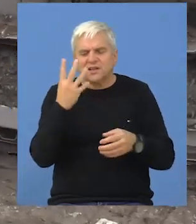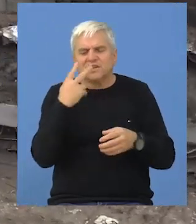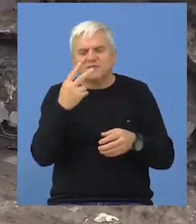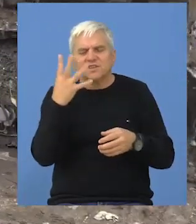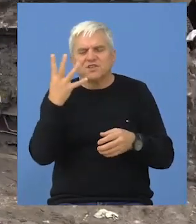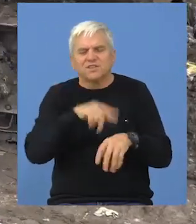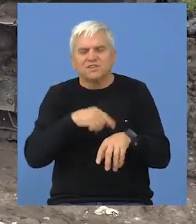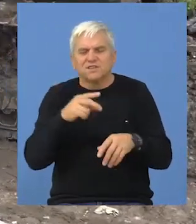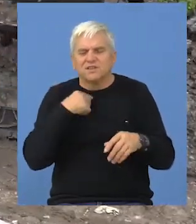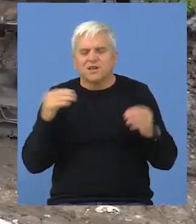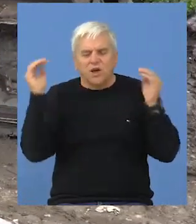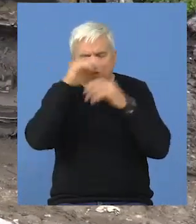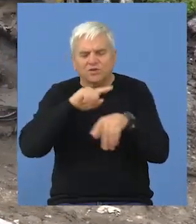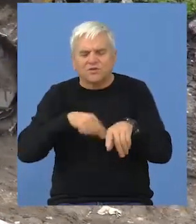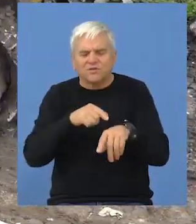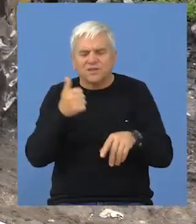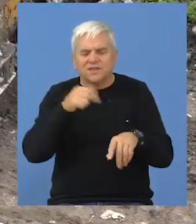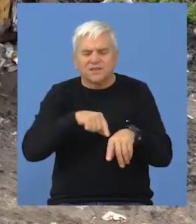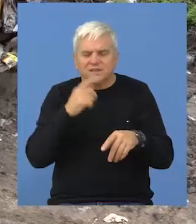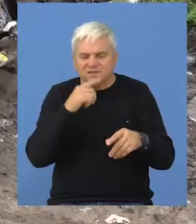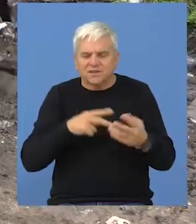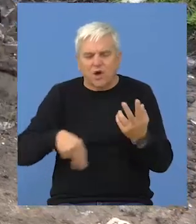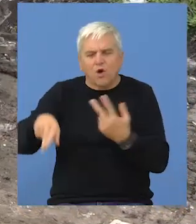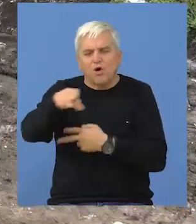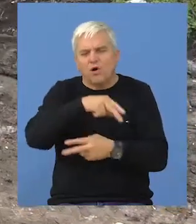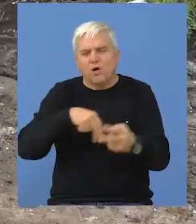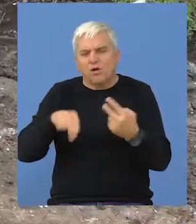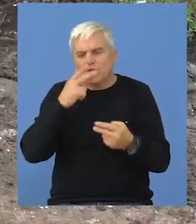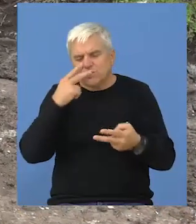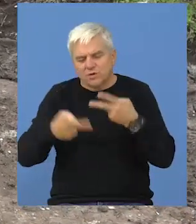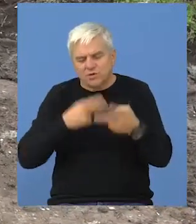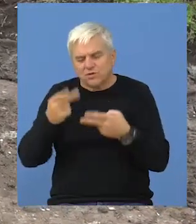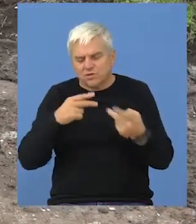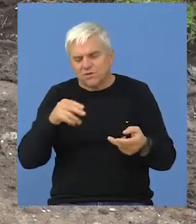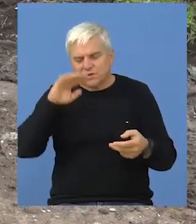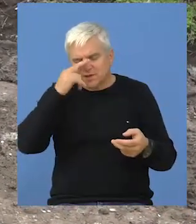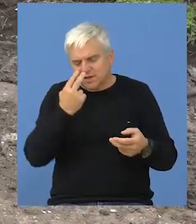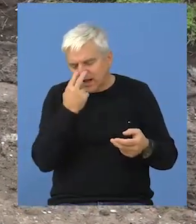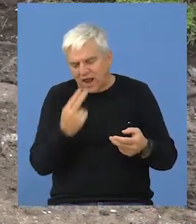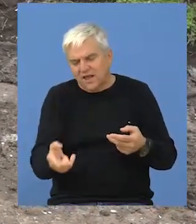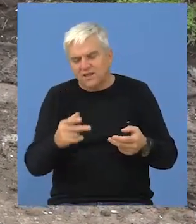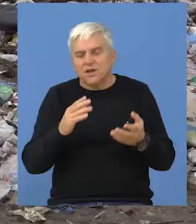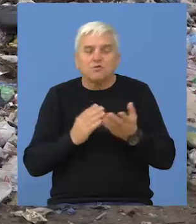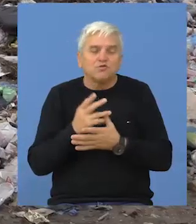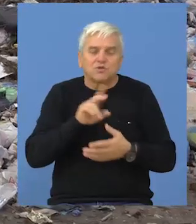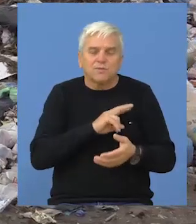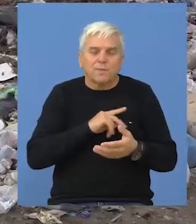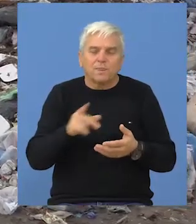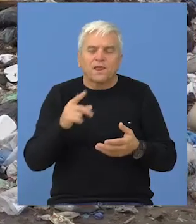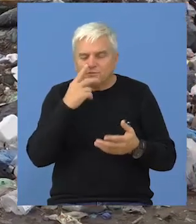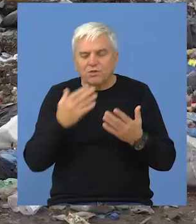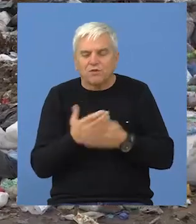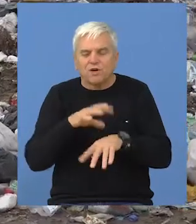sata i u noćnoj smeni svaki sat vremena se obilazi i kontroliše se i gleda se da li slučajno